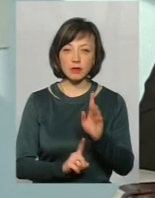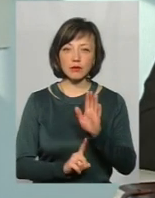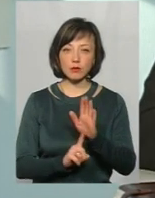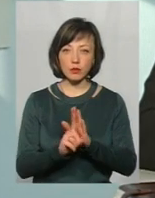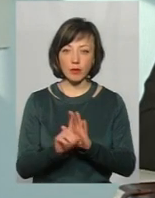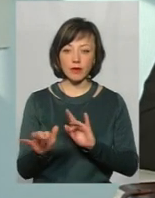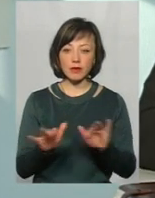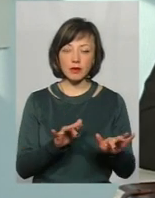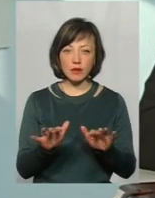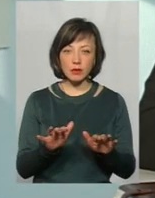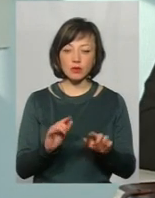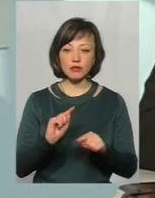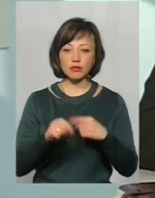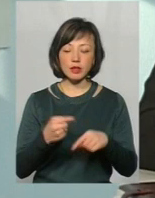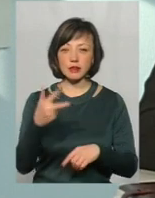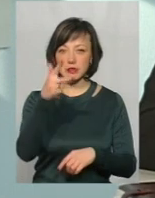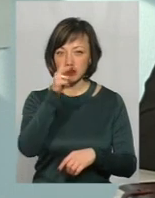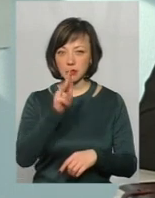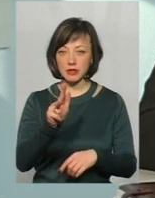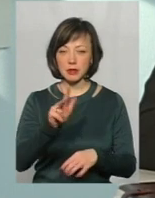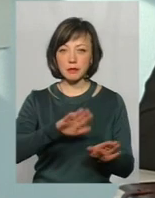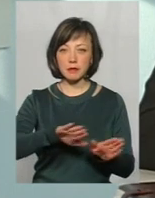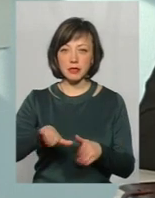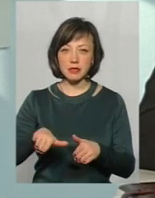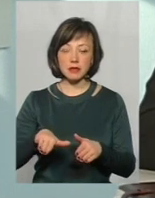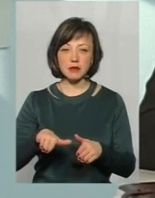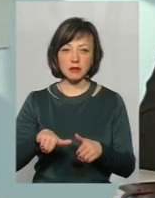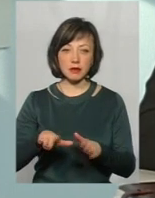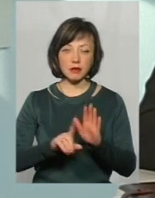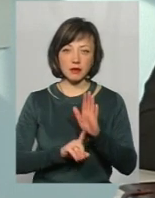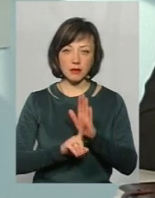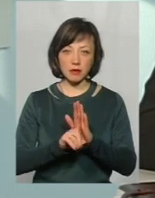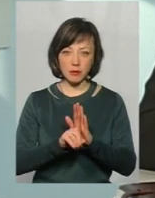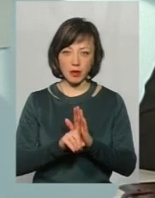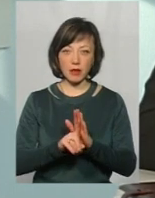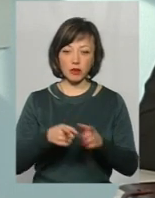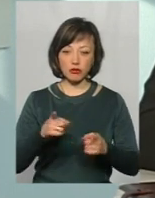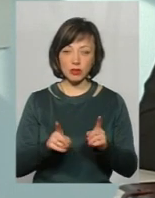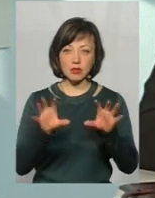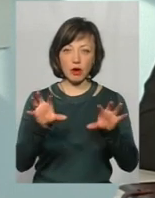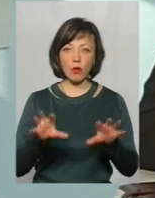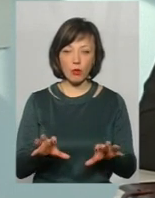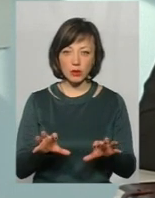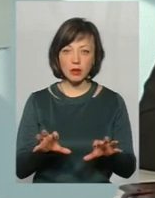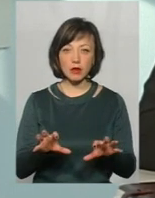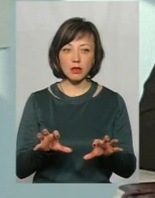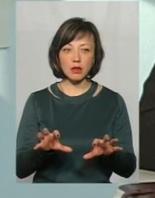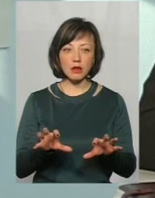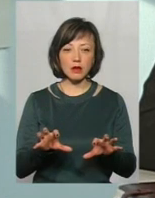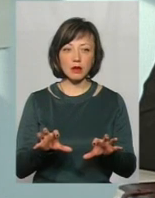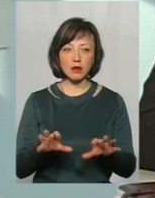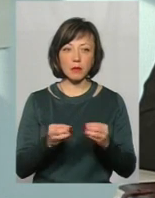зазначено в своєму законі, через 3 місяці після набрання чинності закону. Закон набув чинності